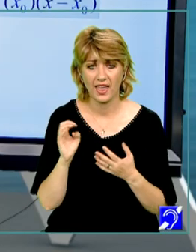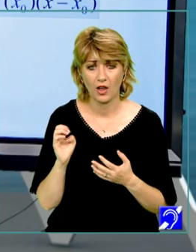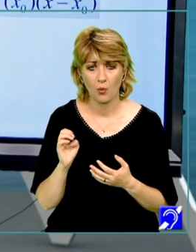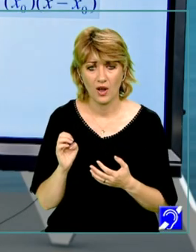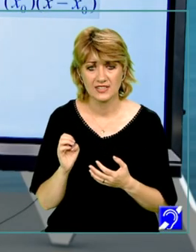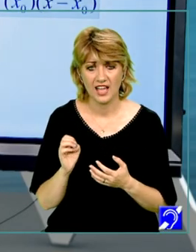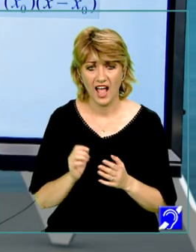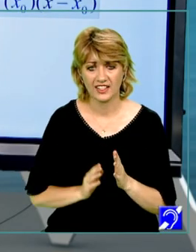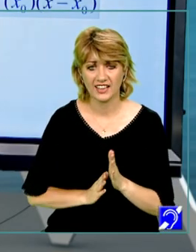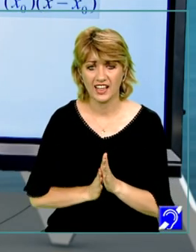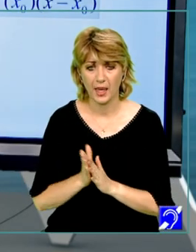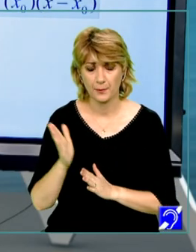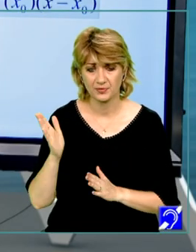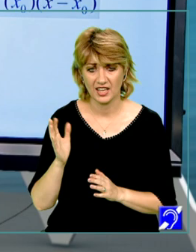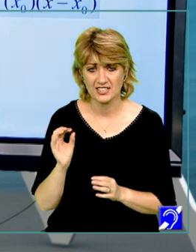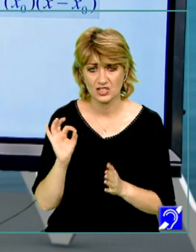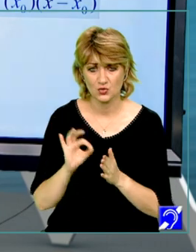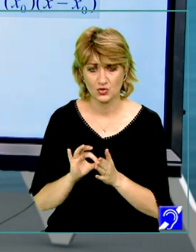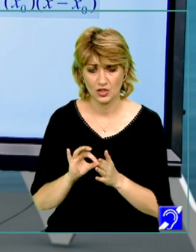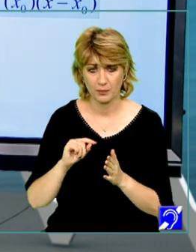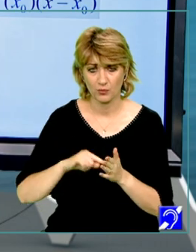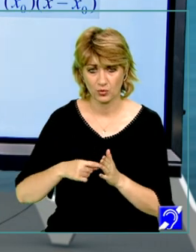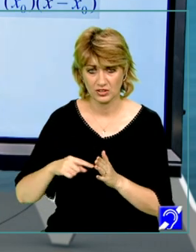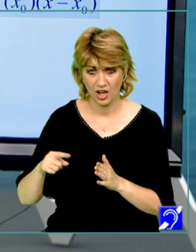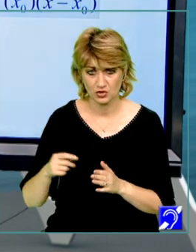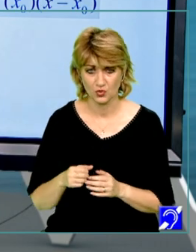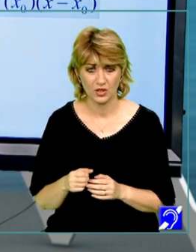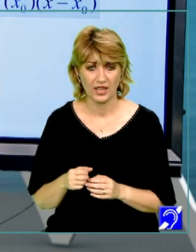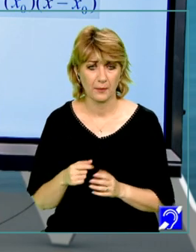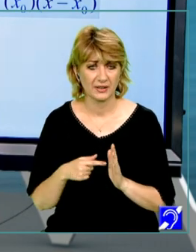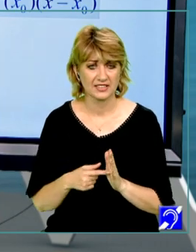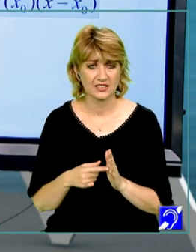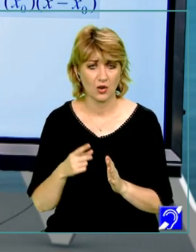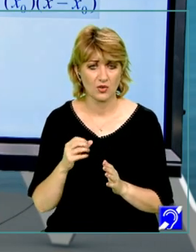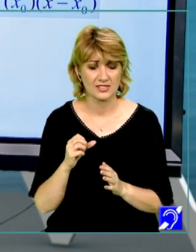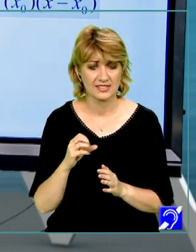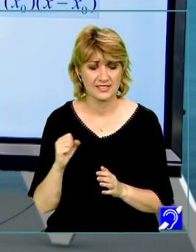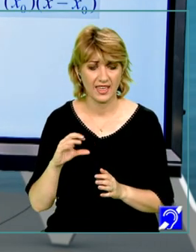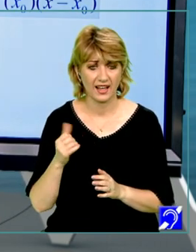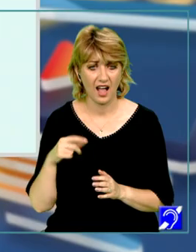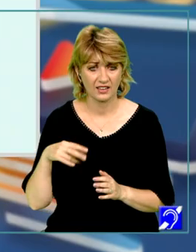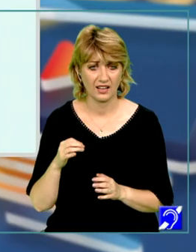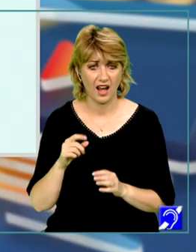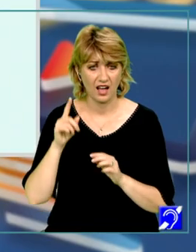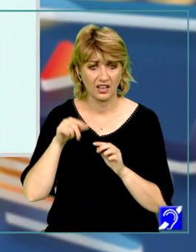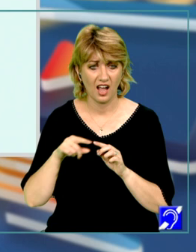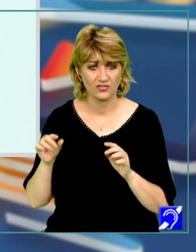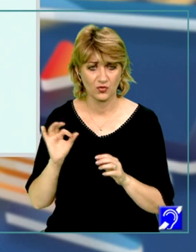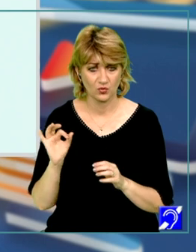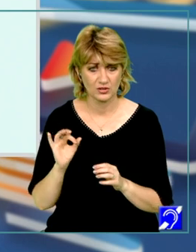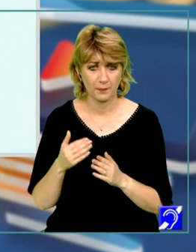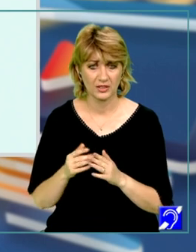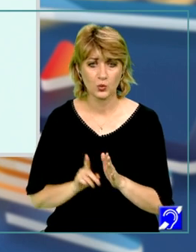dreptei sugerate punctat cu negru și care reprezintă o secantă la graficul funcției. Pentru